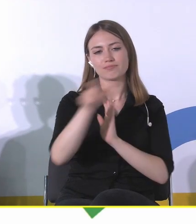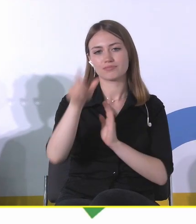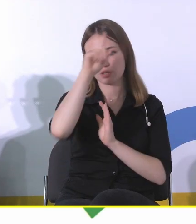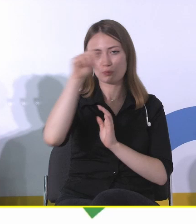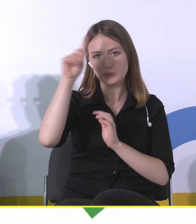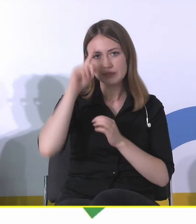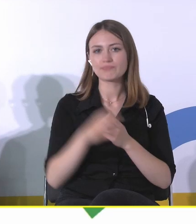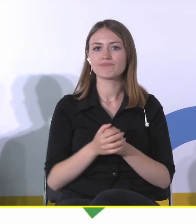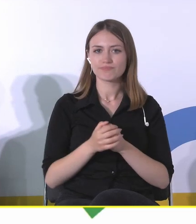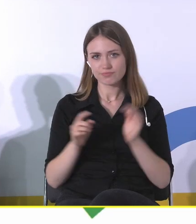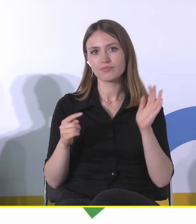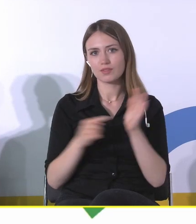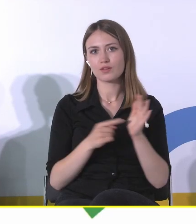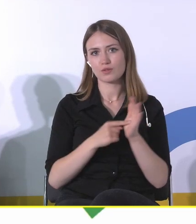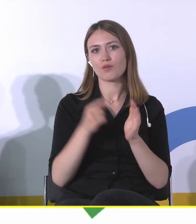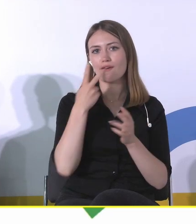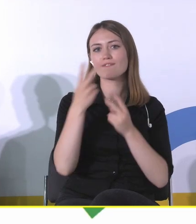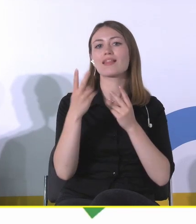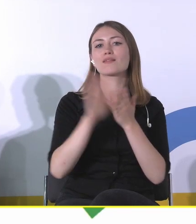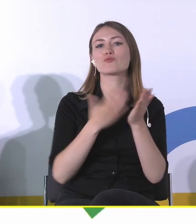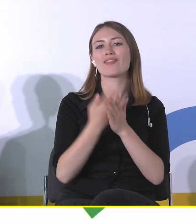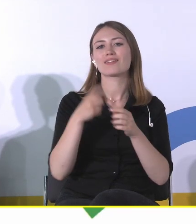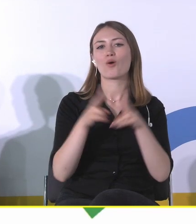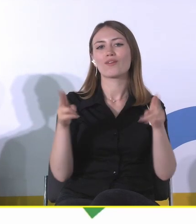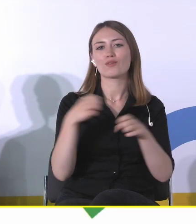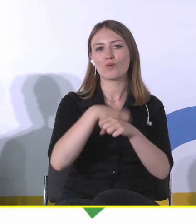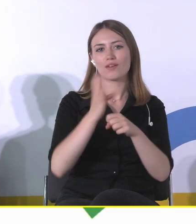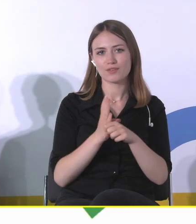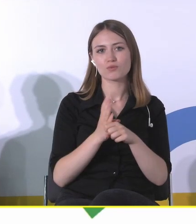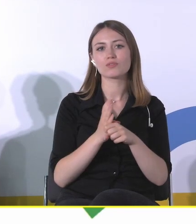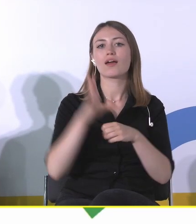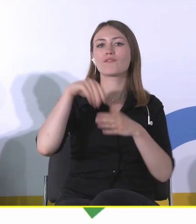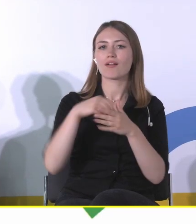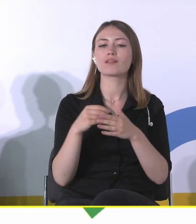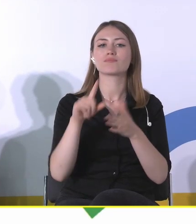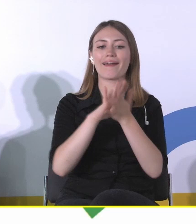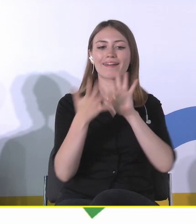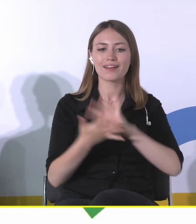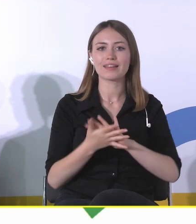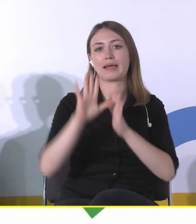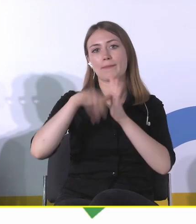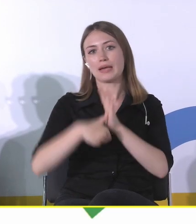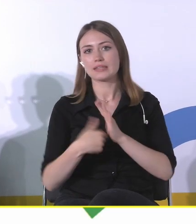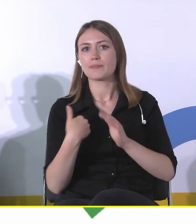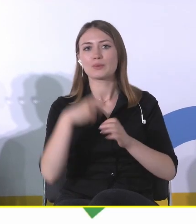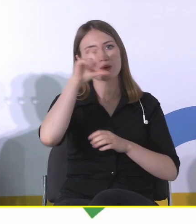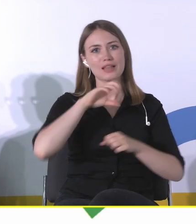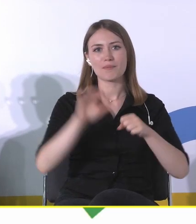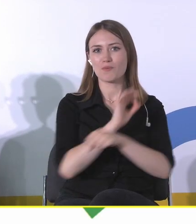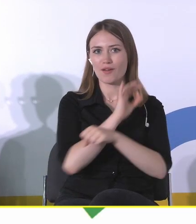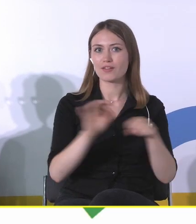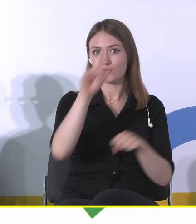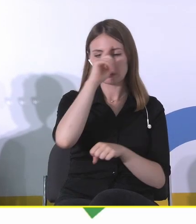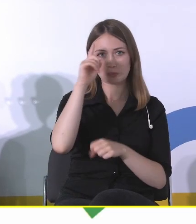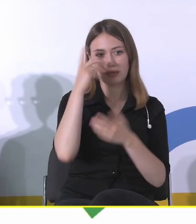mankamenty bardzo pokazał nam COVID, gdzie w tych miastach i na tych rynkach, które były źle zaprojektowane, ludzi nie było, również w